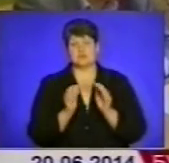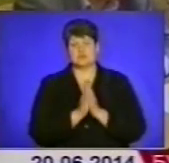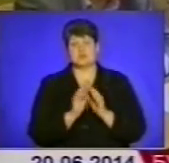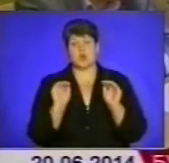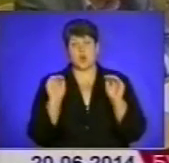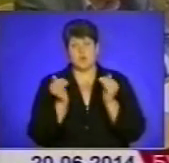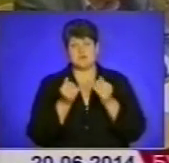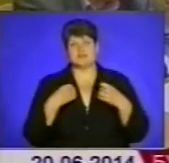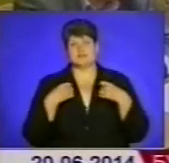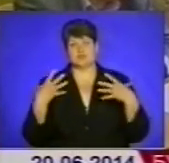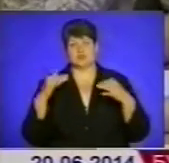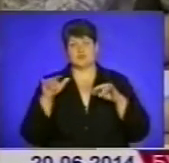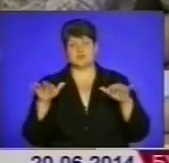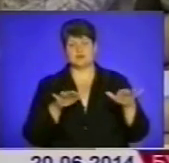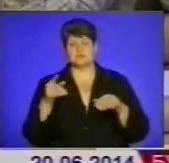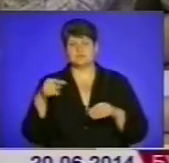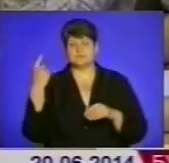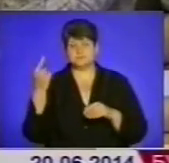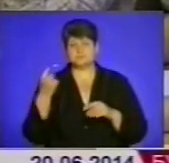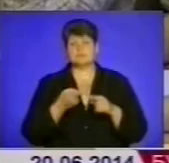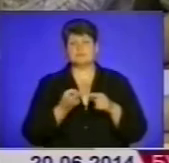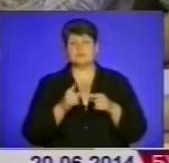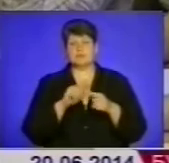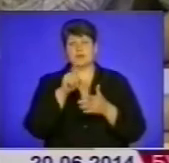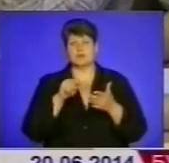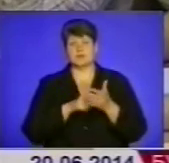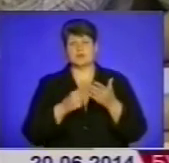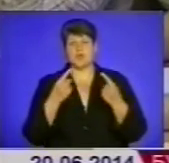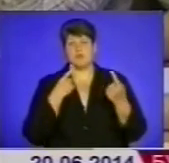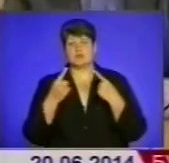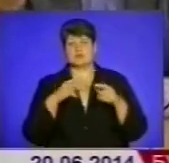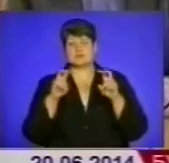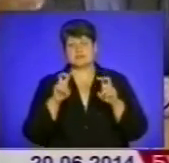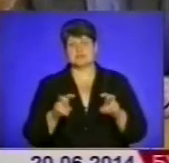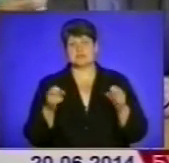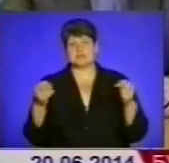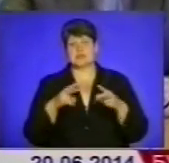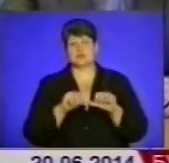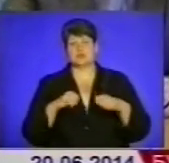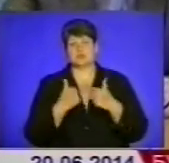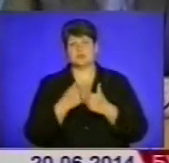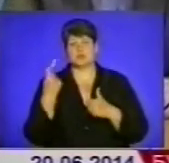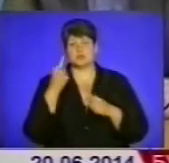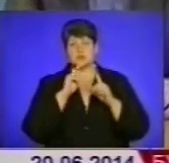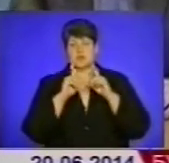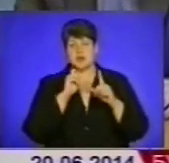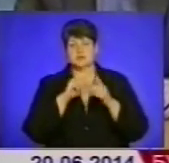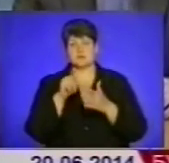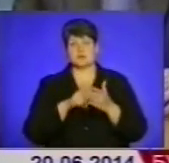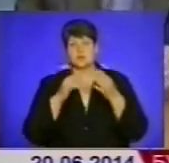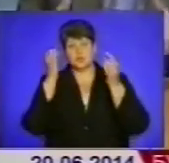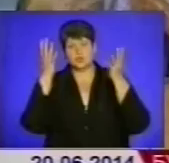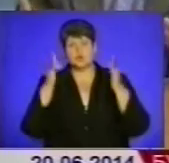святкові заходи на Тернопільщині. Це питання обговорювали на засіданні спеціальної комісії обласної ради з питань культури. Просять